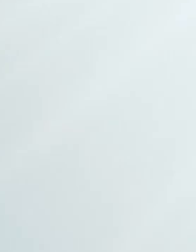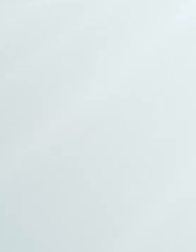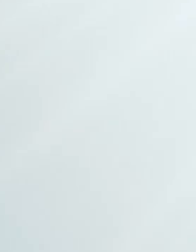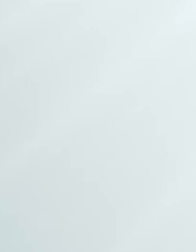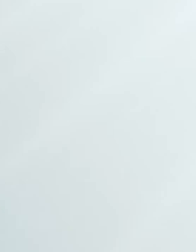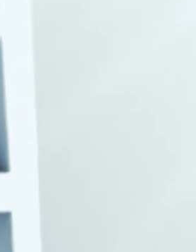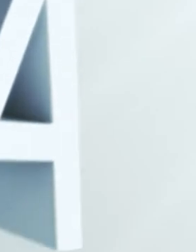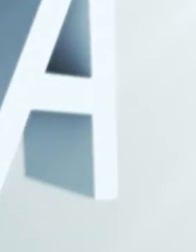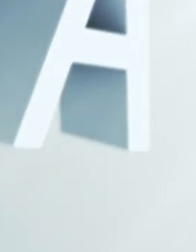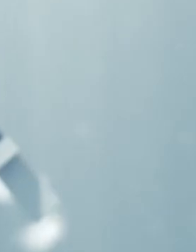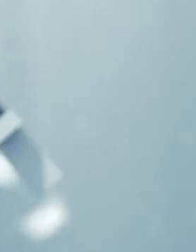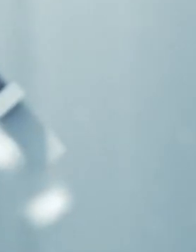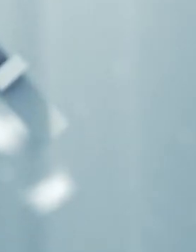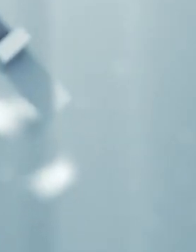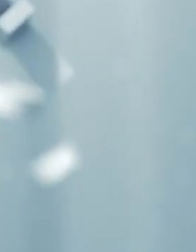KONIEC,